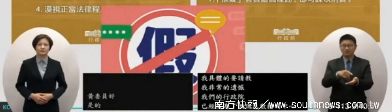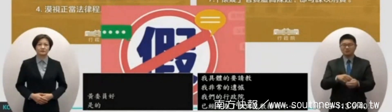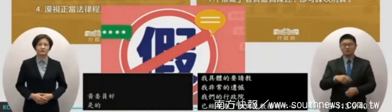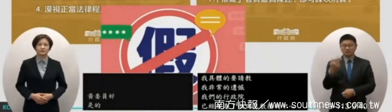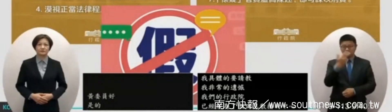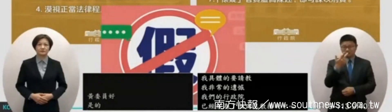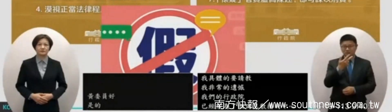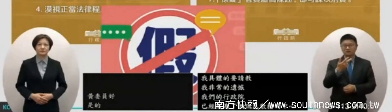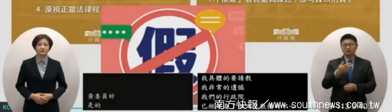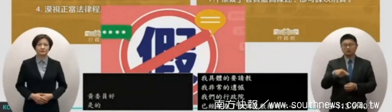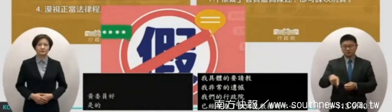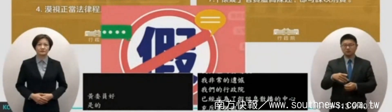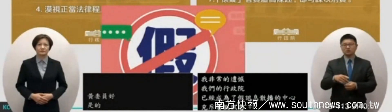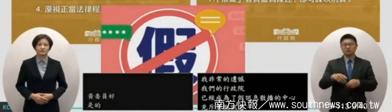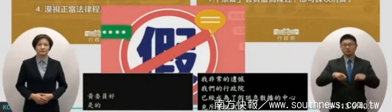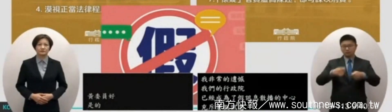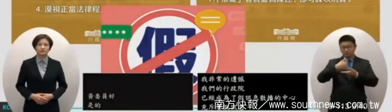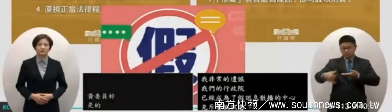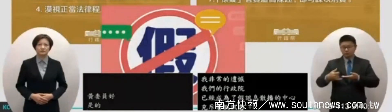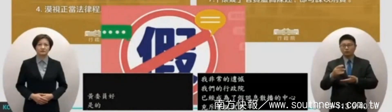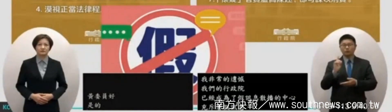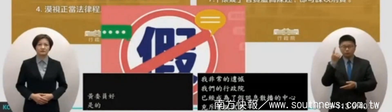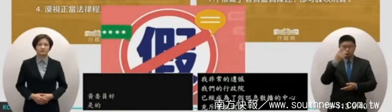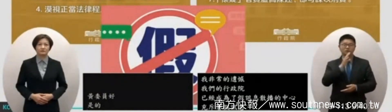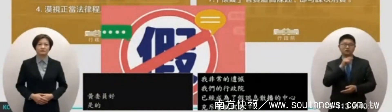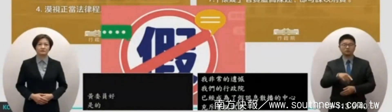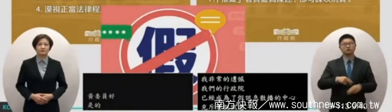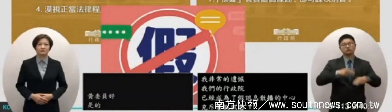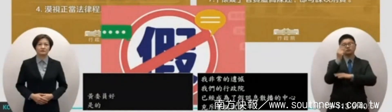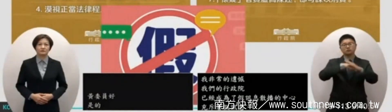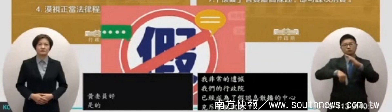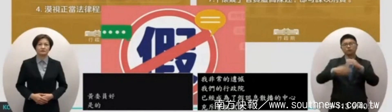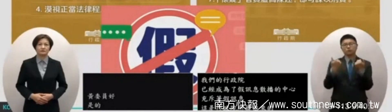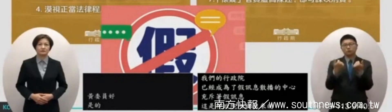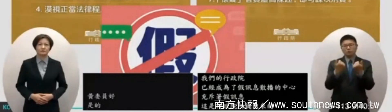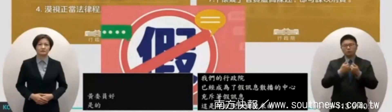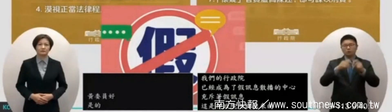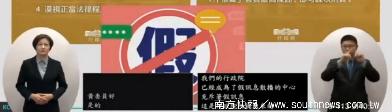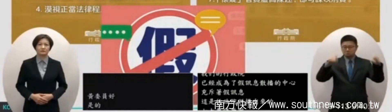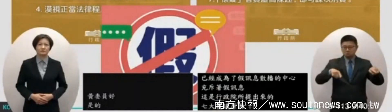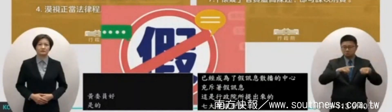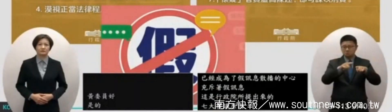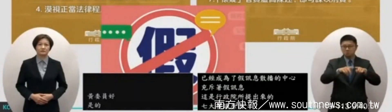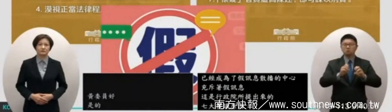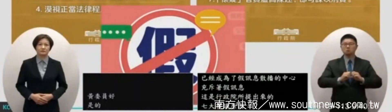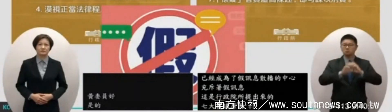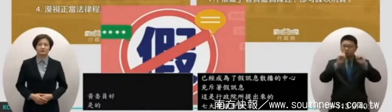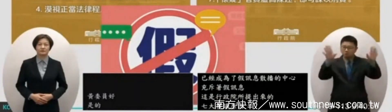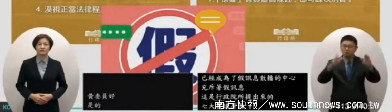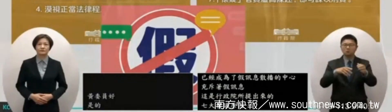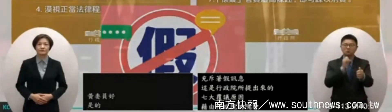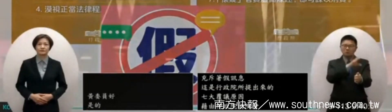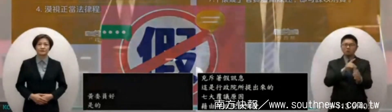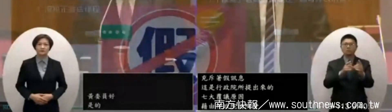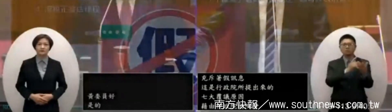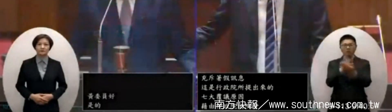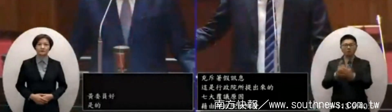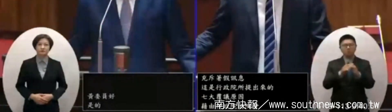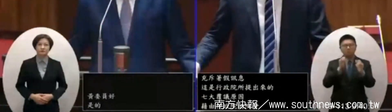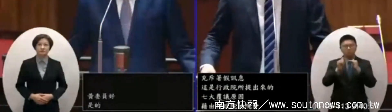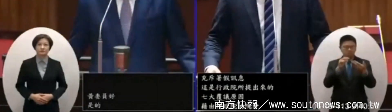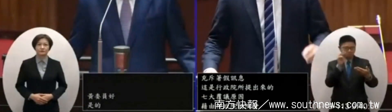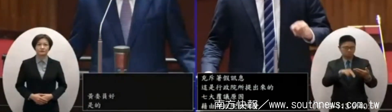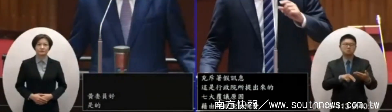複議原因藉由行政院的院會散播這個圖卡到台灣每一個公民的手上